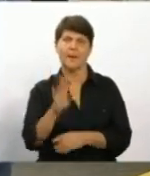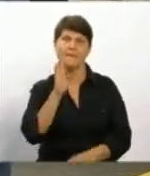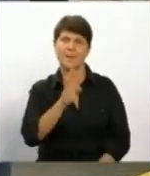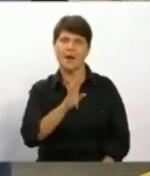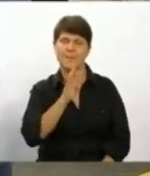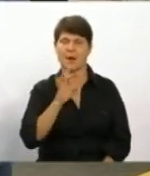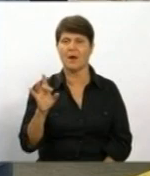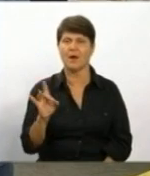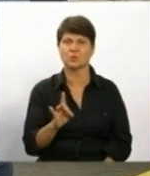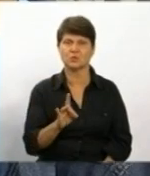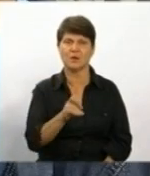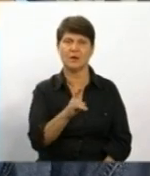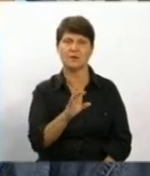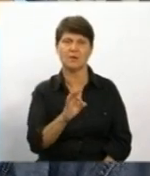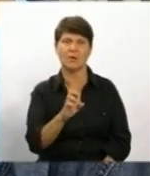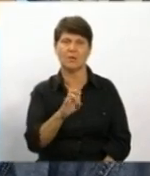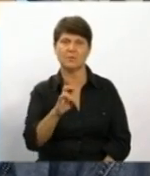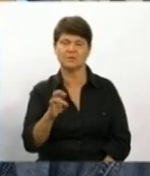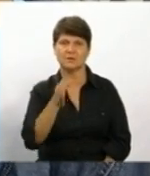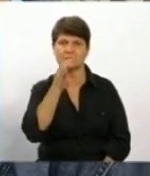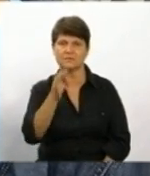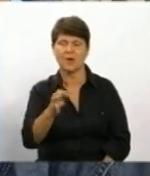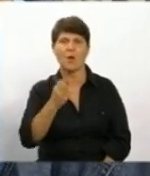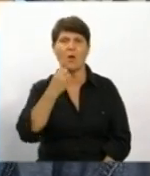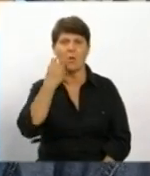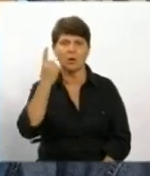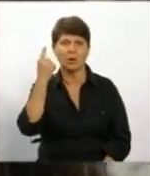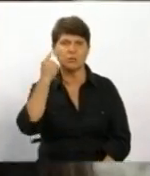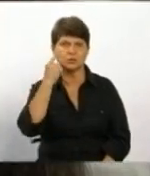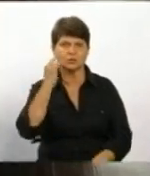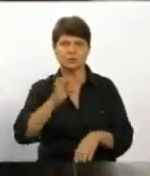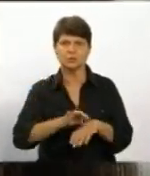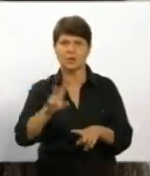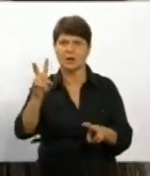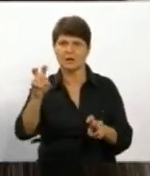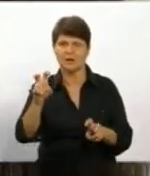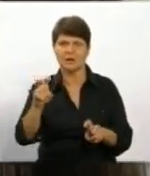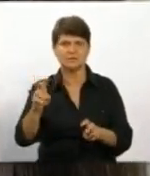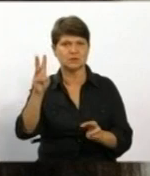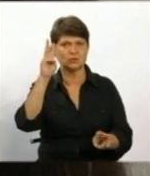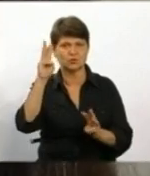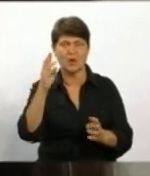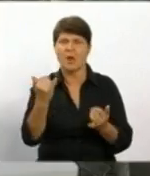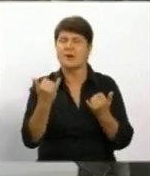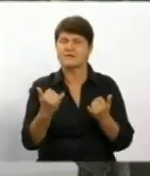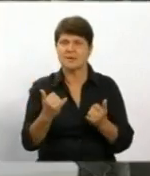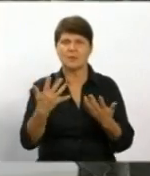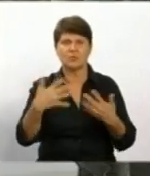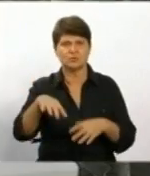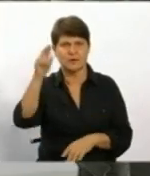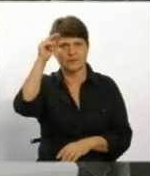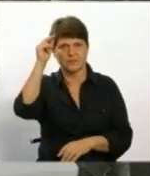Кобзар говорить, коли почули діагноз, були шоковані. Нині додає, жити з таким діагнозом навчилися. Інсуліном родина